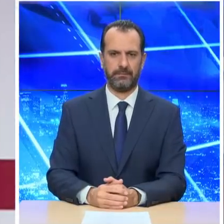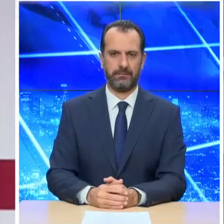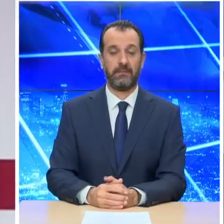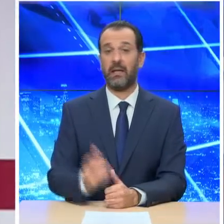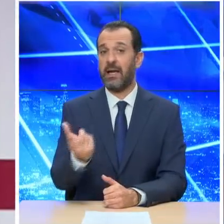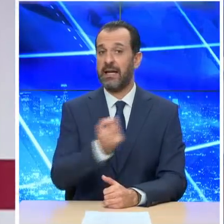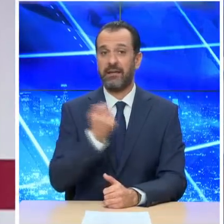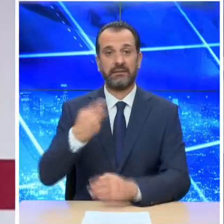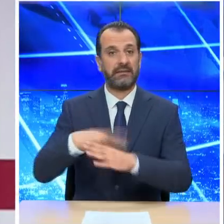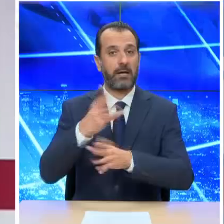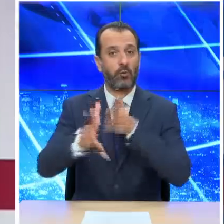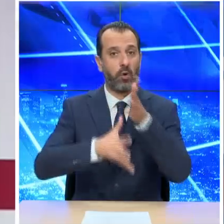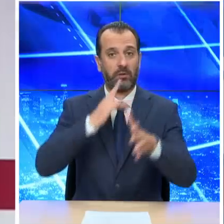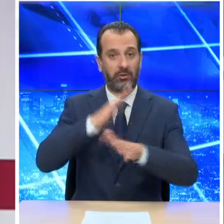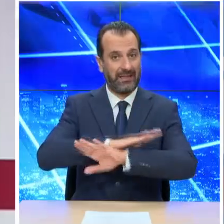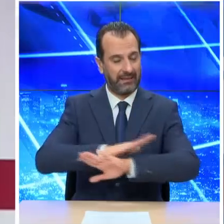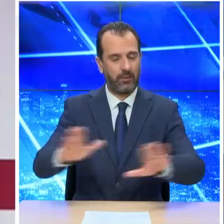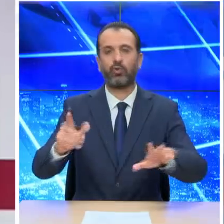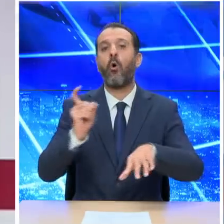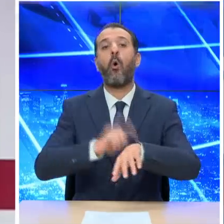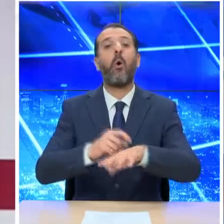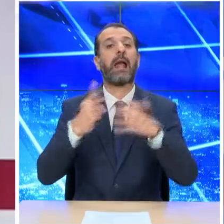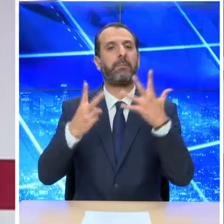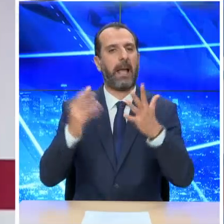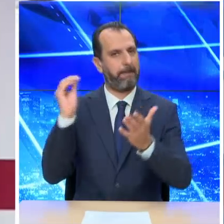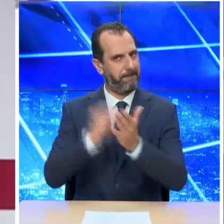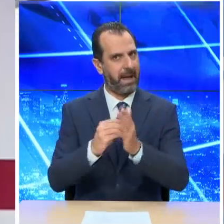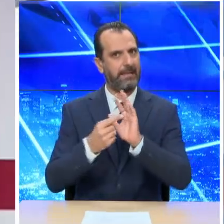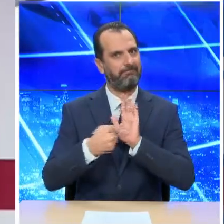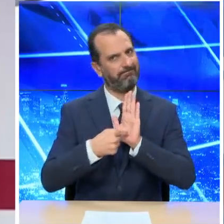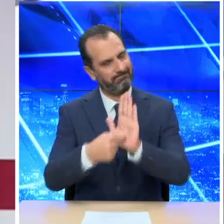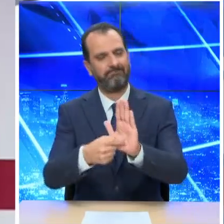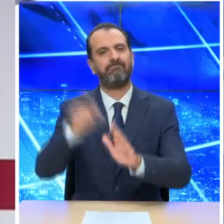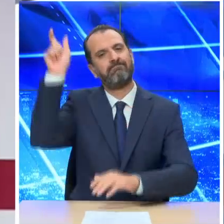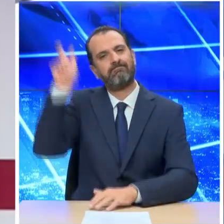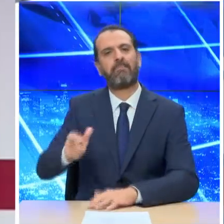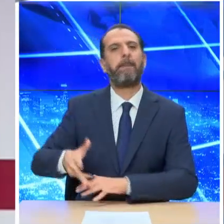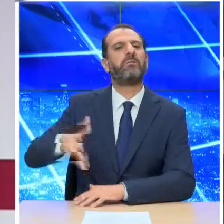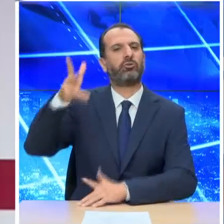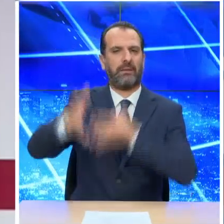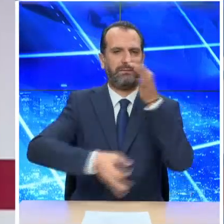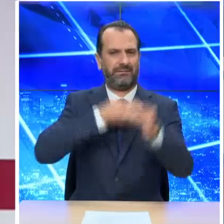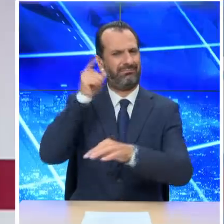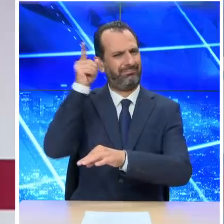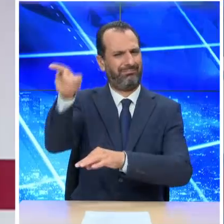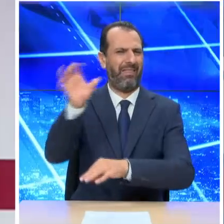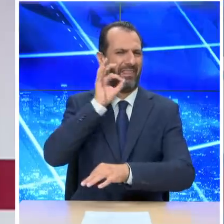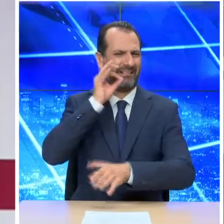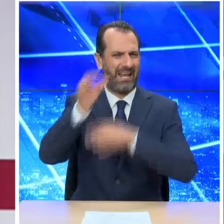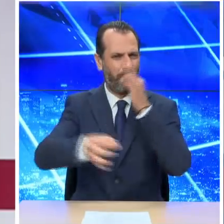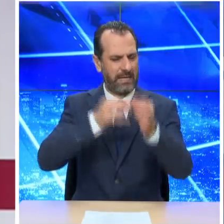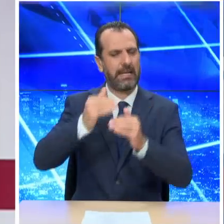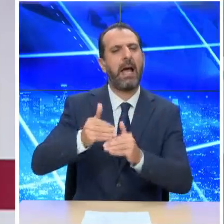Έτσι έχουν τα γεγονότα μέχρι αυτή την ώρα Εμείς θα είμαστε και πάλι μαζί εκτάκτως στις 7 το απόγευμα όπου θα μεταδώσουμε την ομιλία του